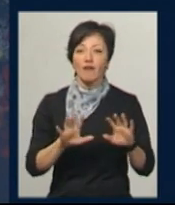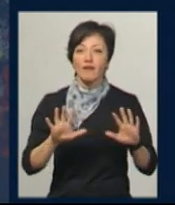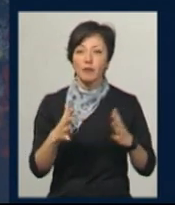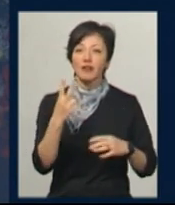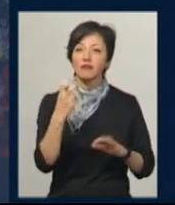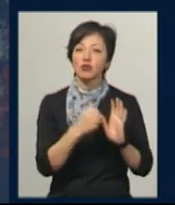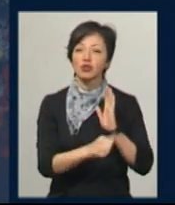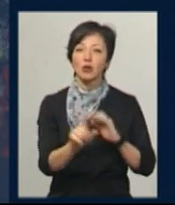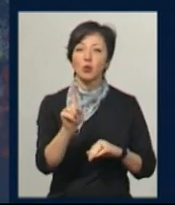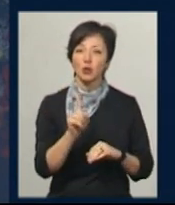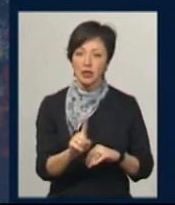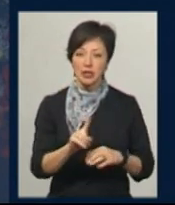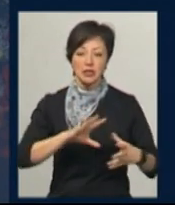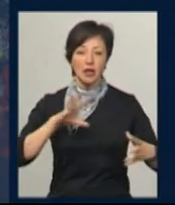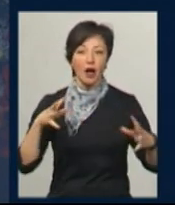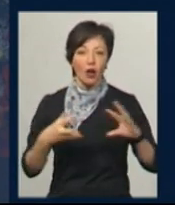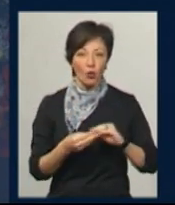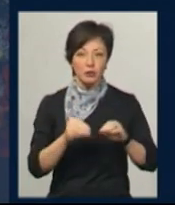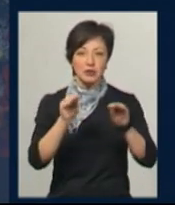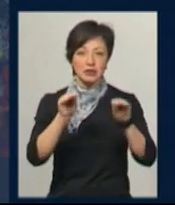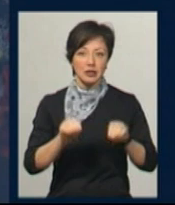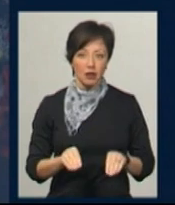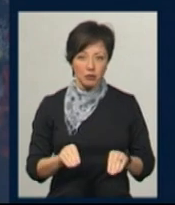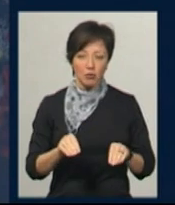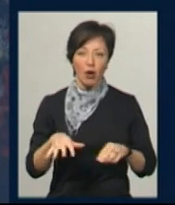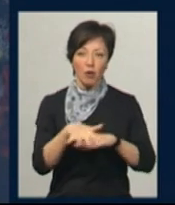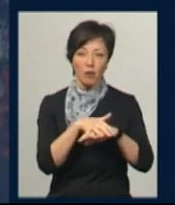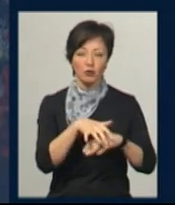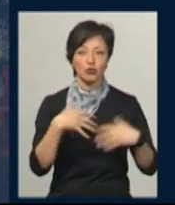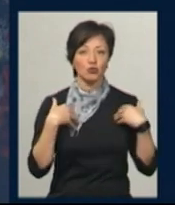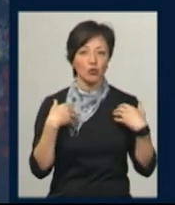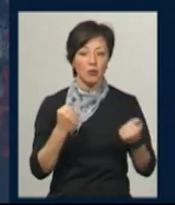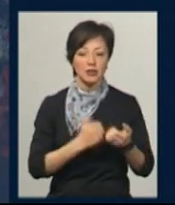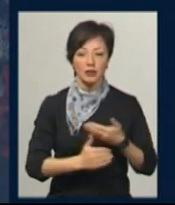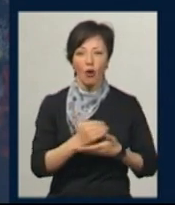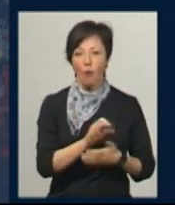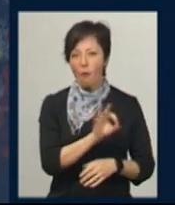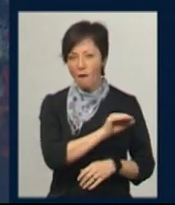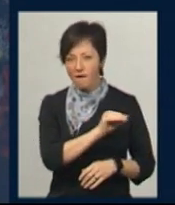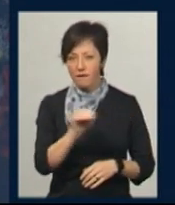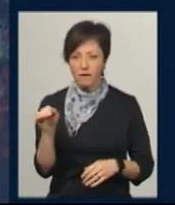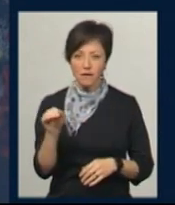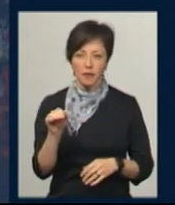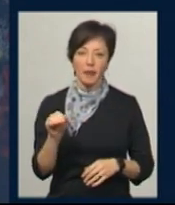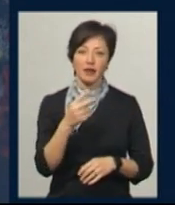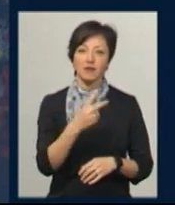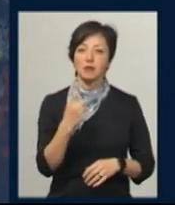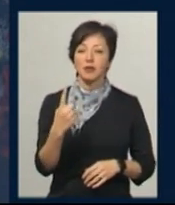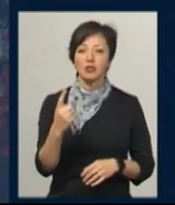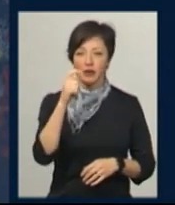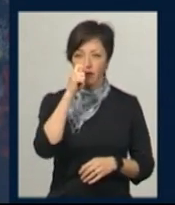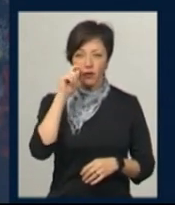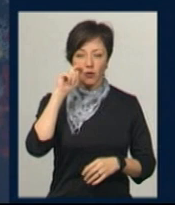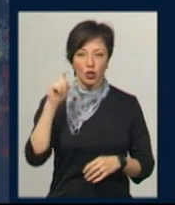261. Загалом, за даними Центру громадського здоров'я, за останніми офіційними даними, 21 квітня в